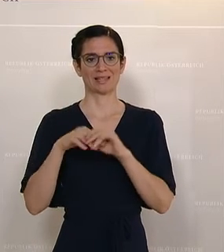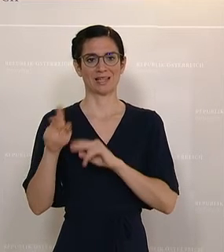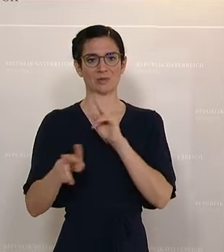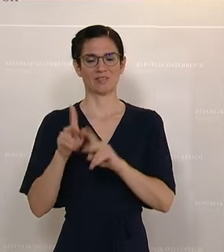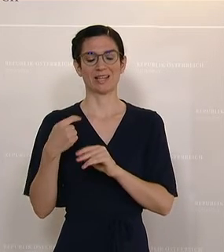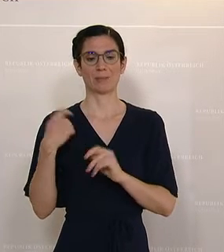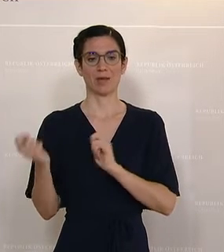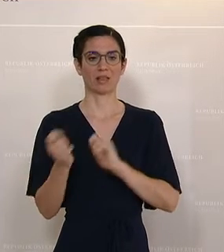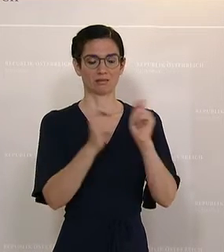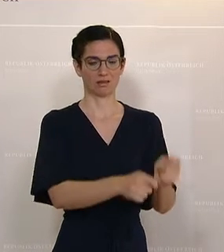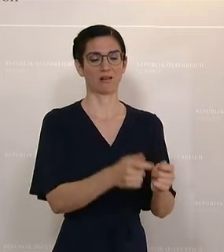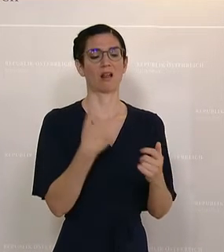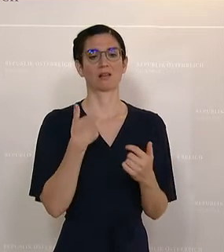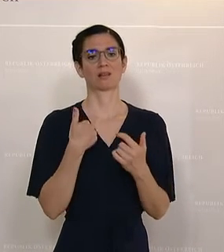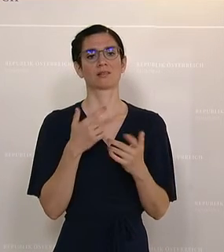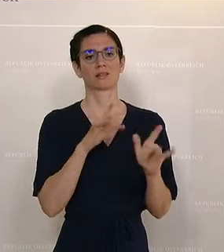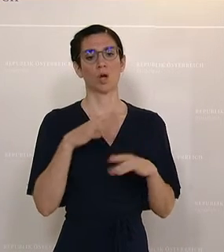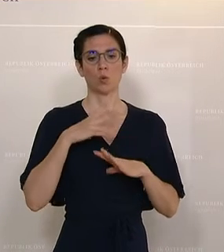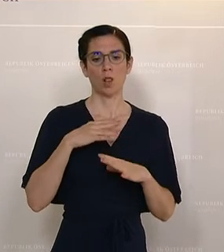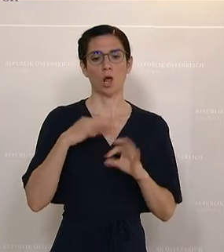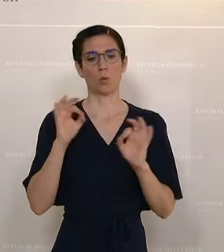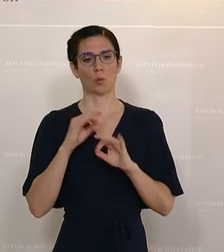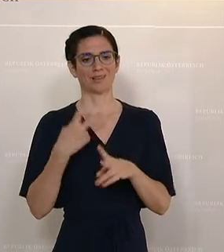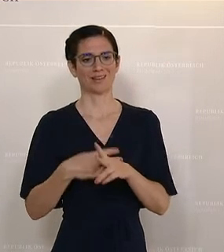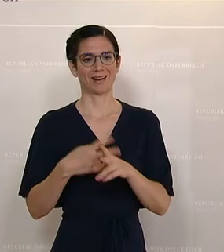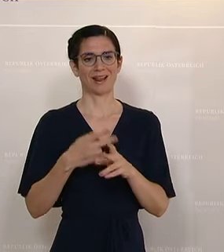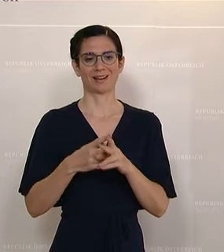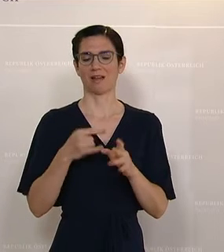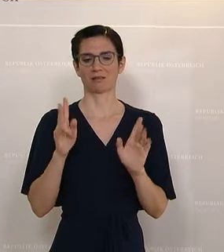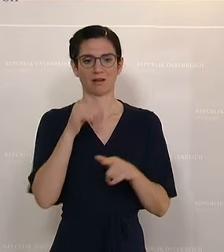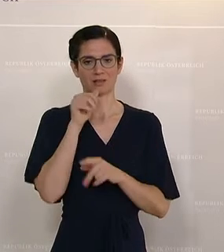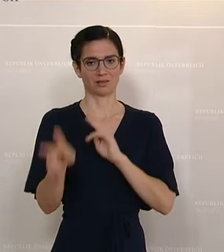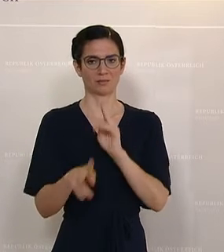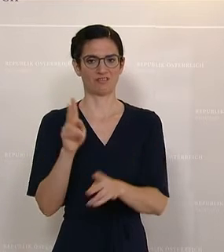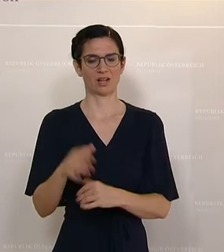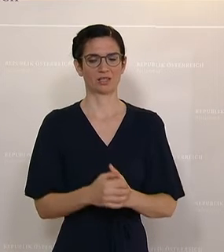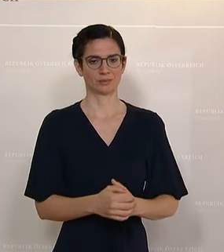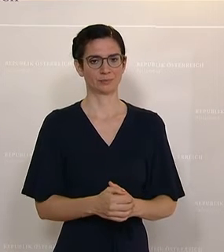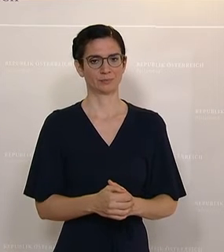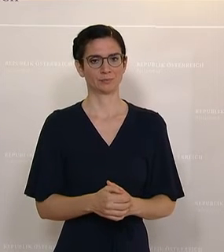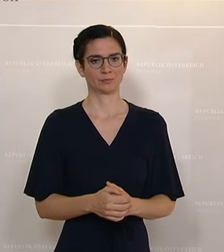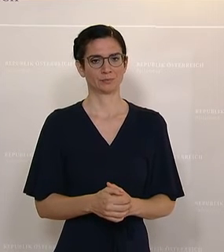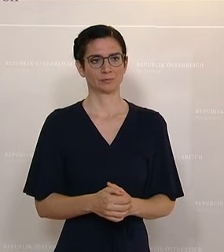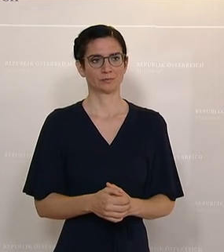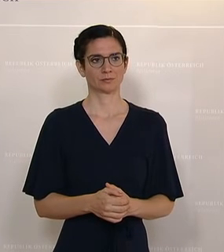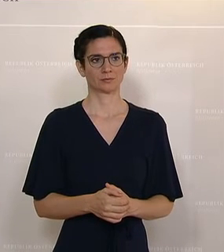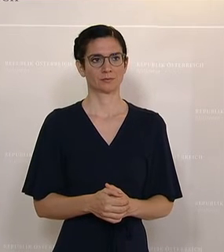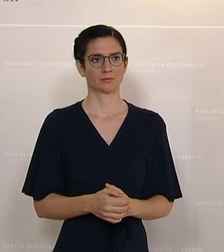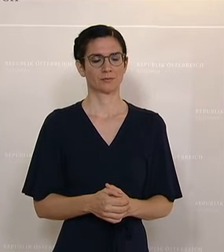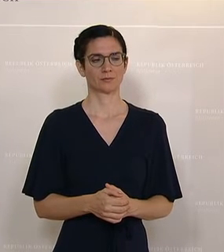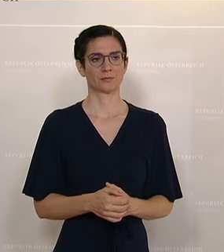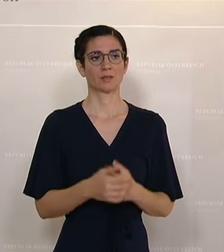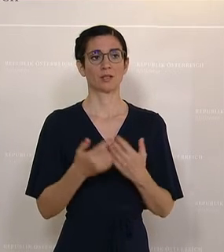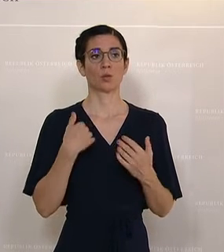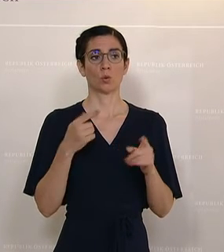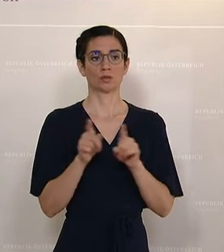beantragen, wenn sie aufgrund eben von Urlaub, Krankheit oder sonstigen wichtigen Gründen an der Pflege gehindert